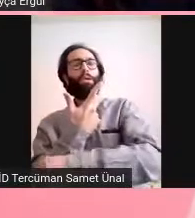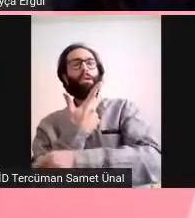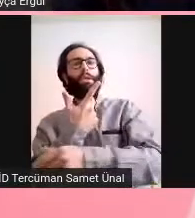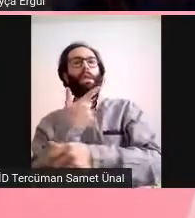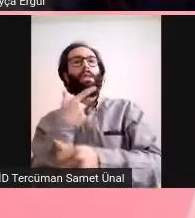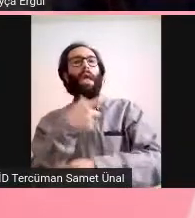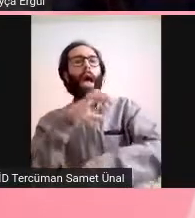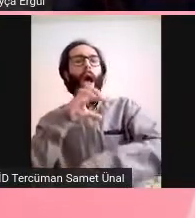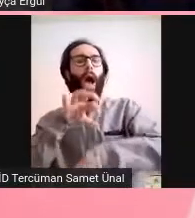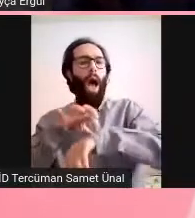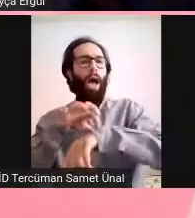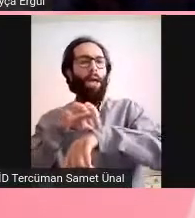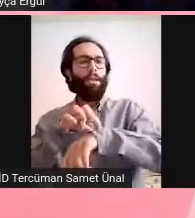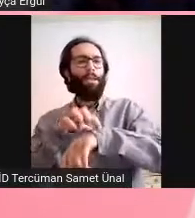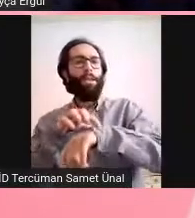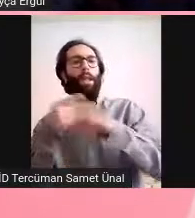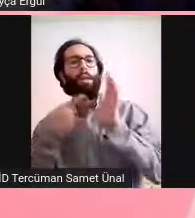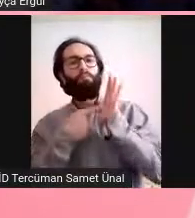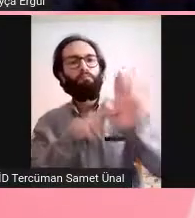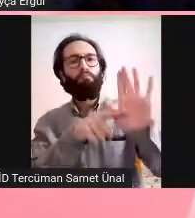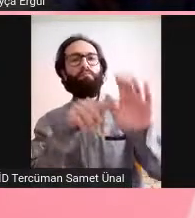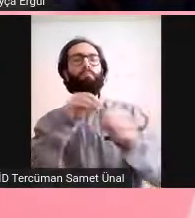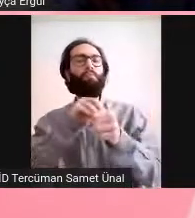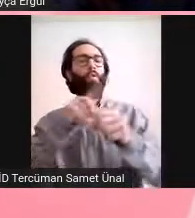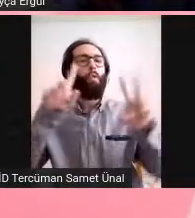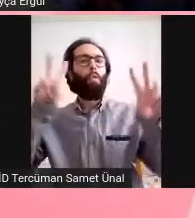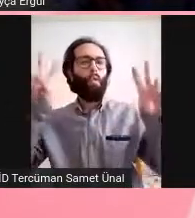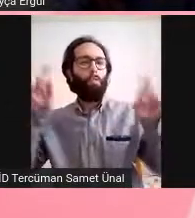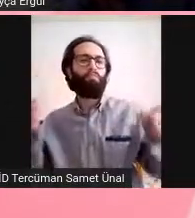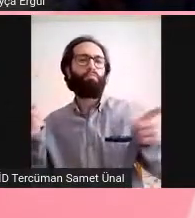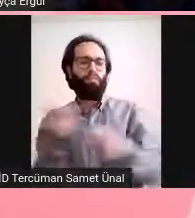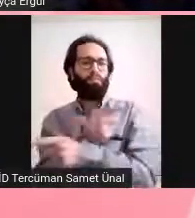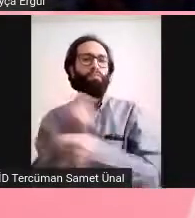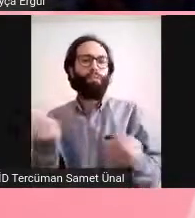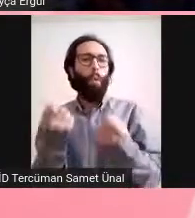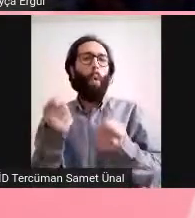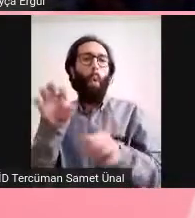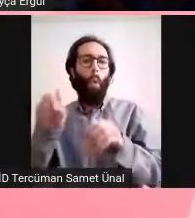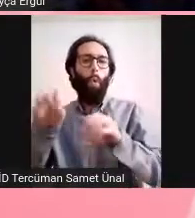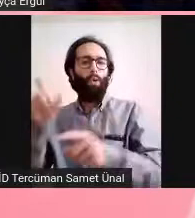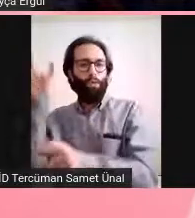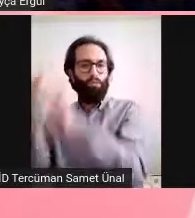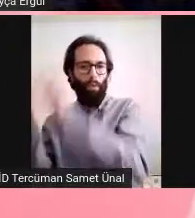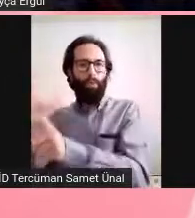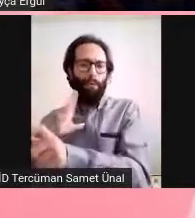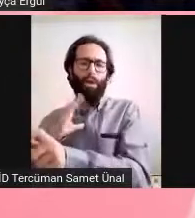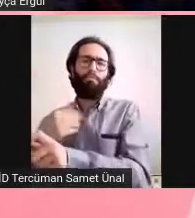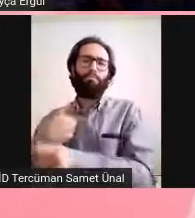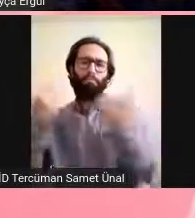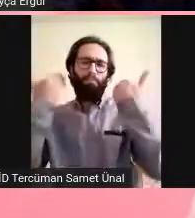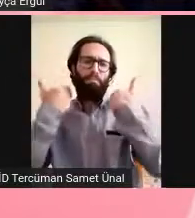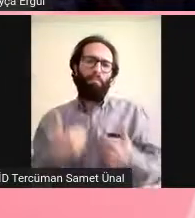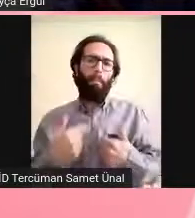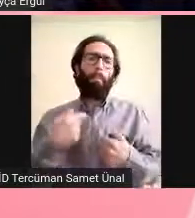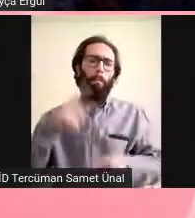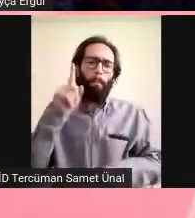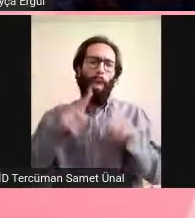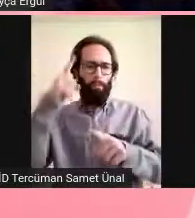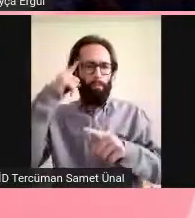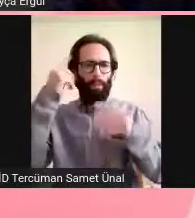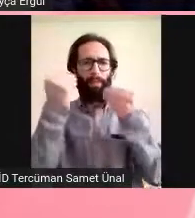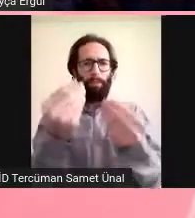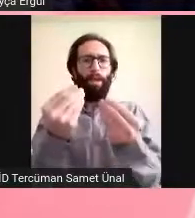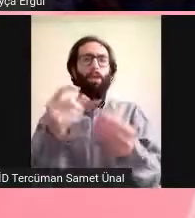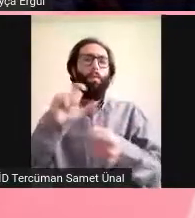Ben size bugün derlediğim bilgileri anlatacağım. Kendi datalarımı değil. COVID-19 ve beyni etkileri. Yani